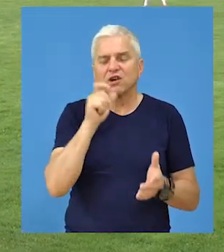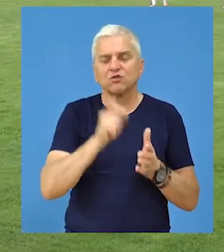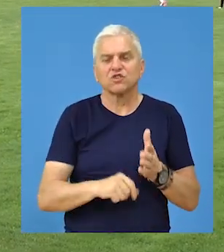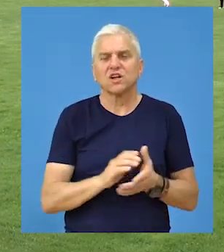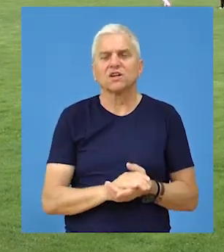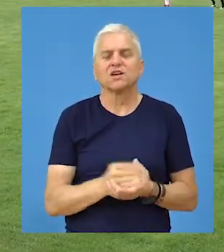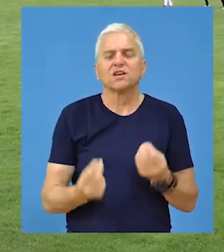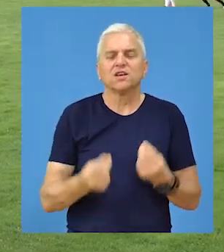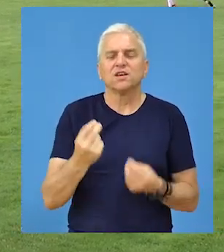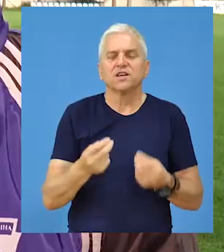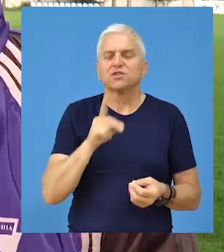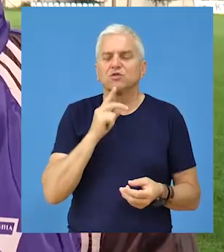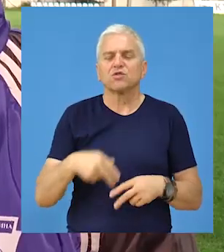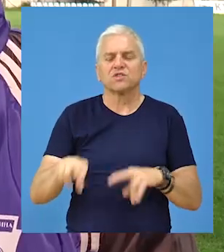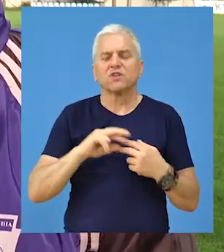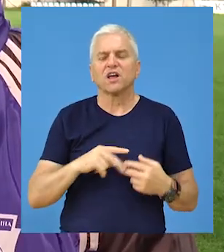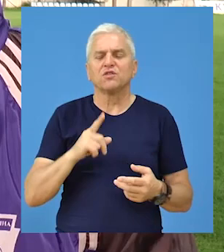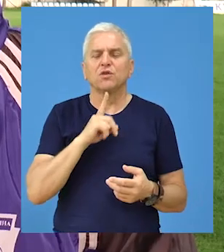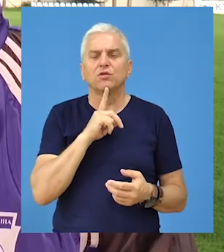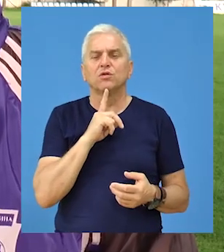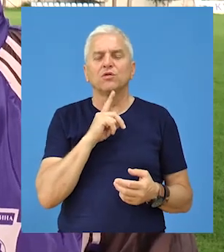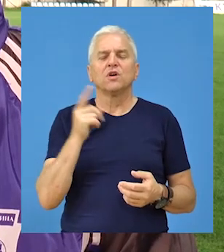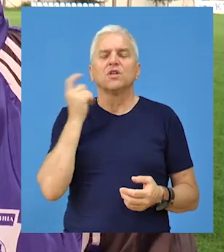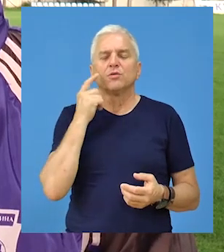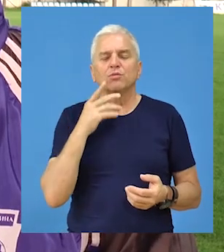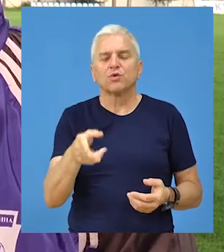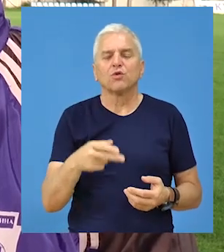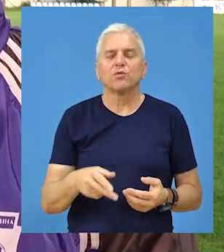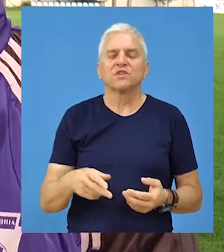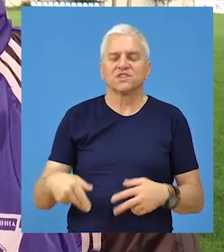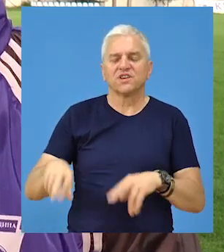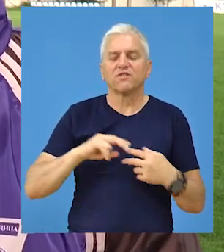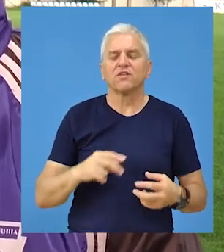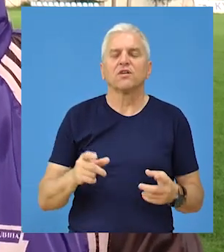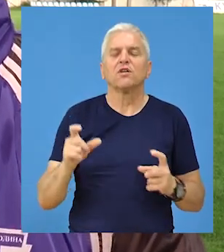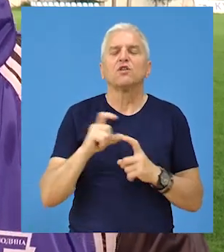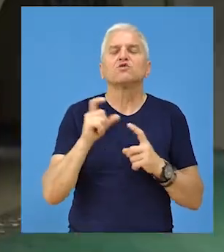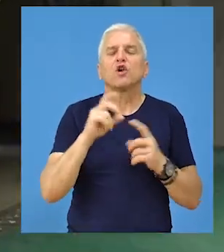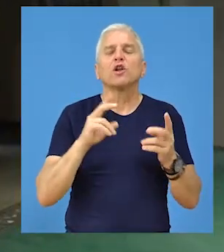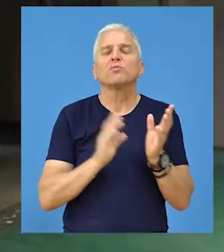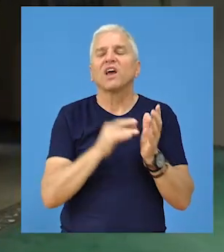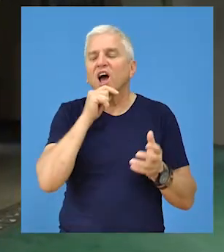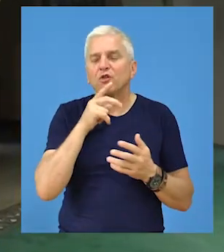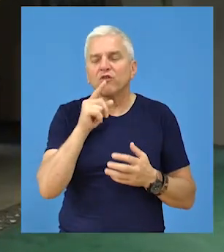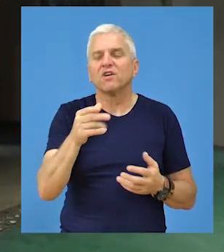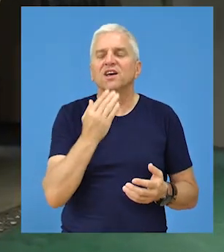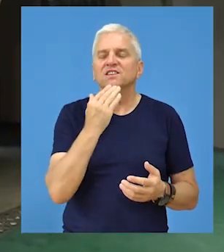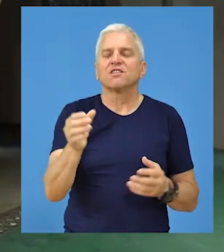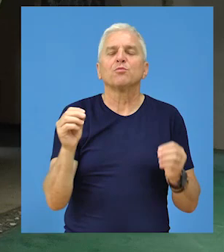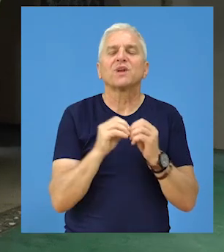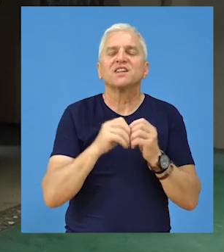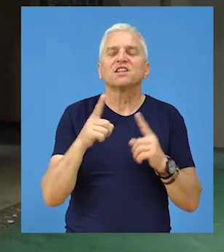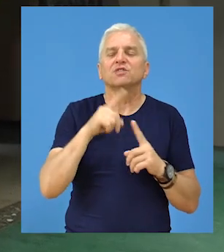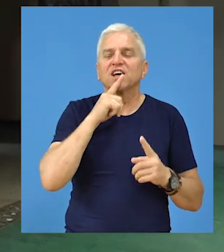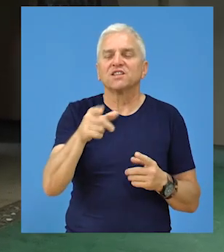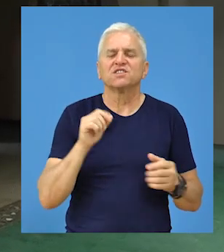bivšeg člana, odnosno igrača koji je došao tu da proba da se vrati u formu nači Stojan Milovanov. Zahvaljujući